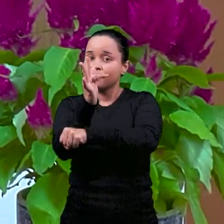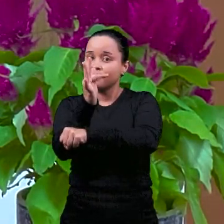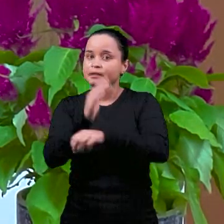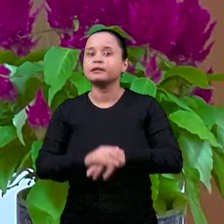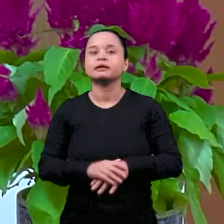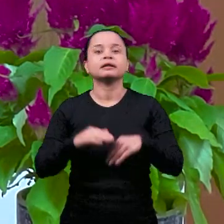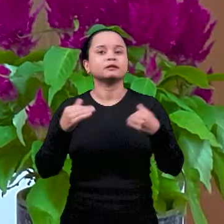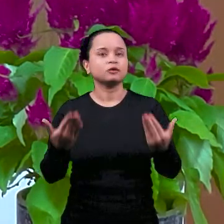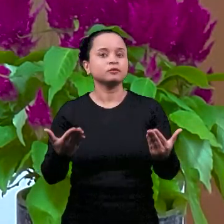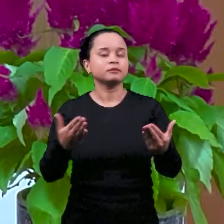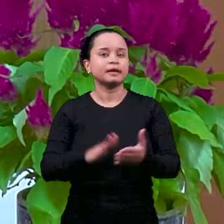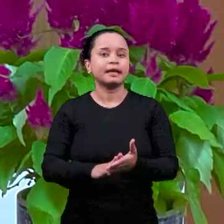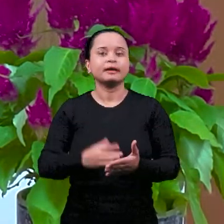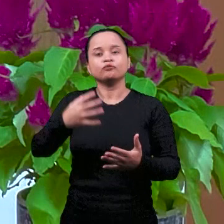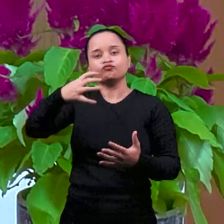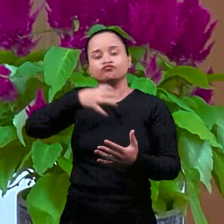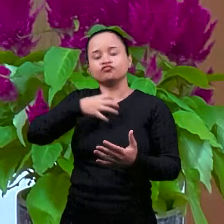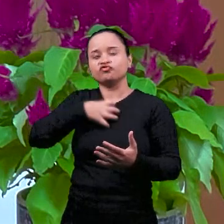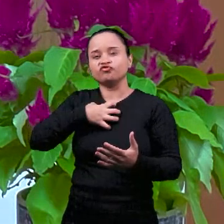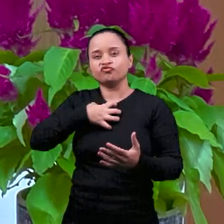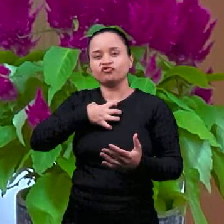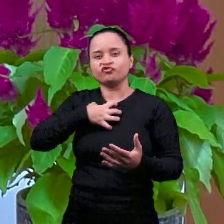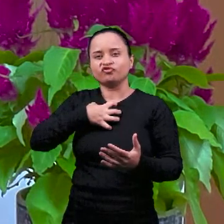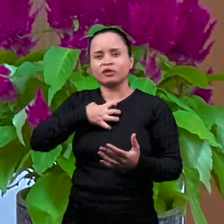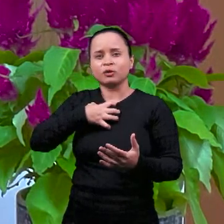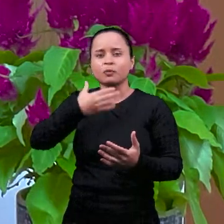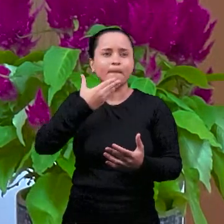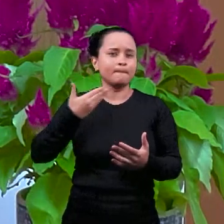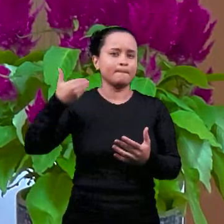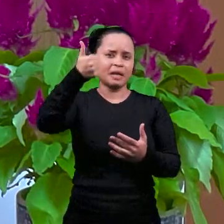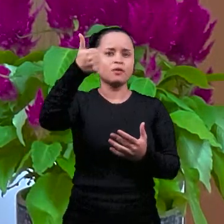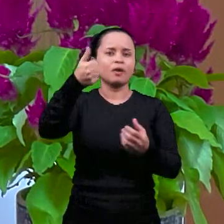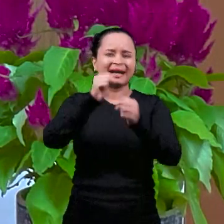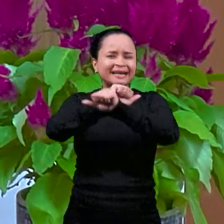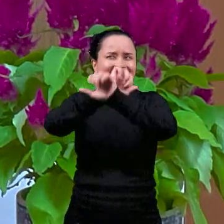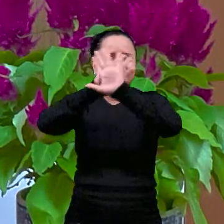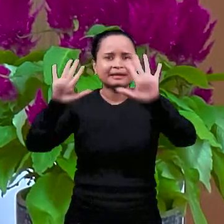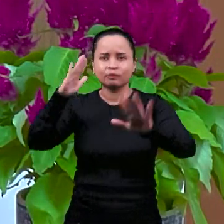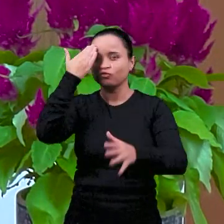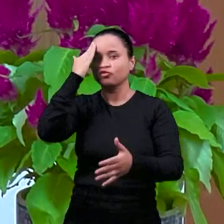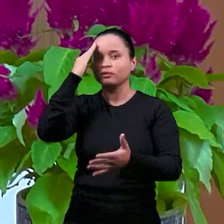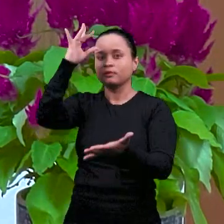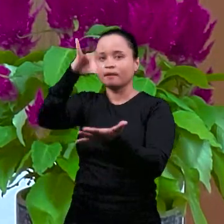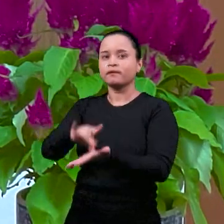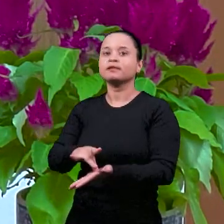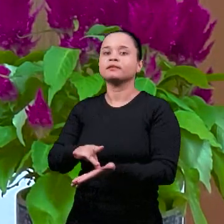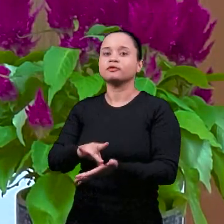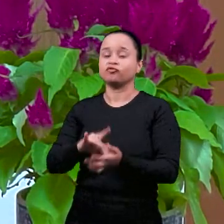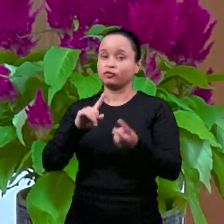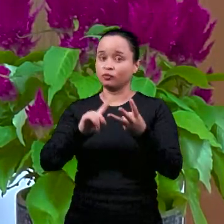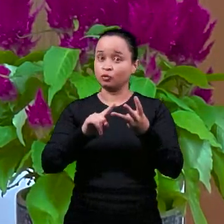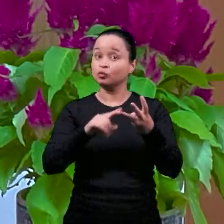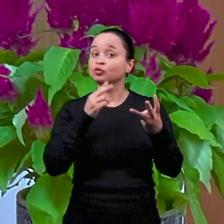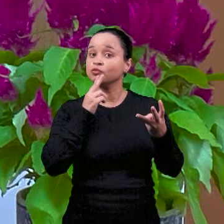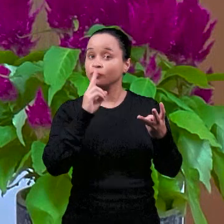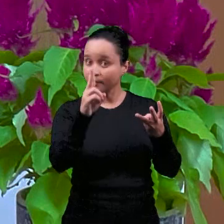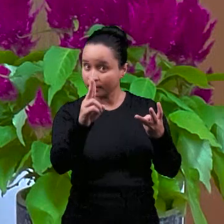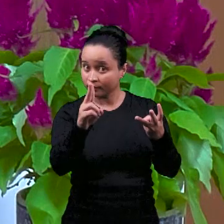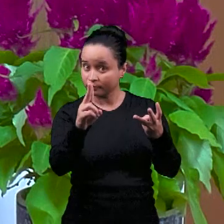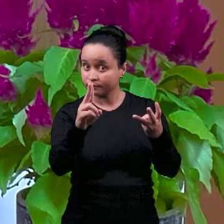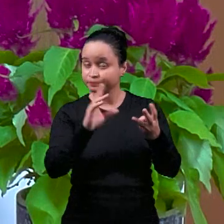Это как бы наивысшая форма понять истину. Итак, посмотрите,